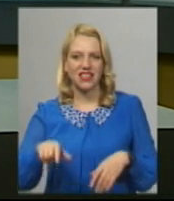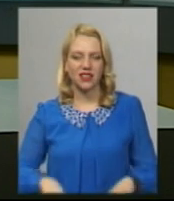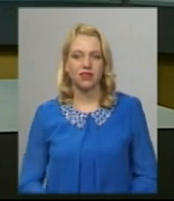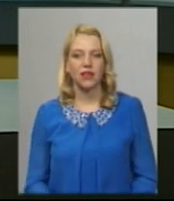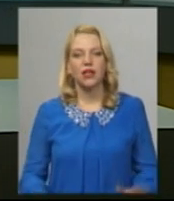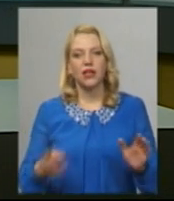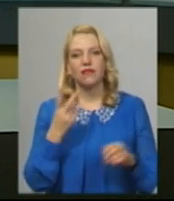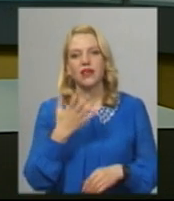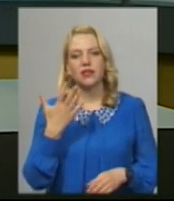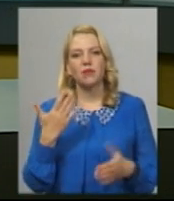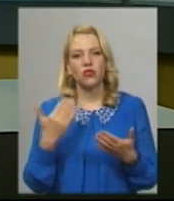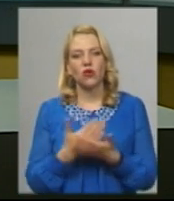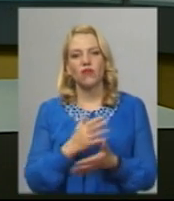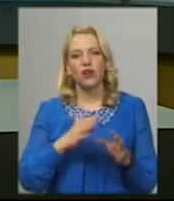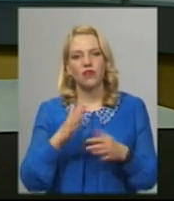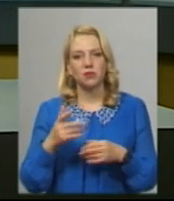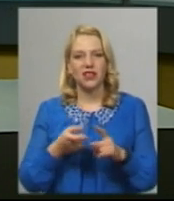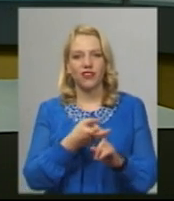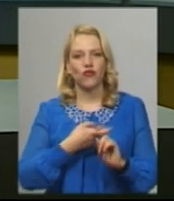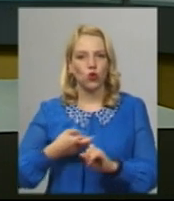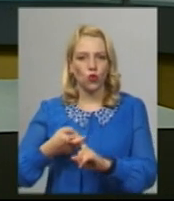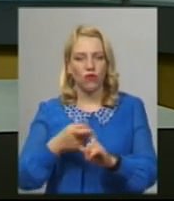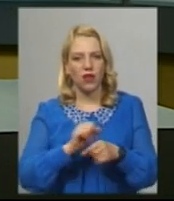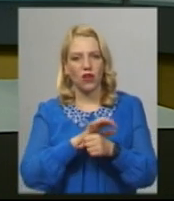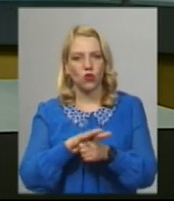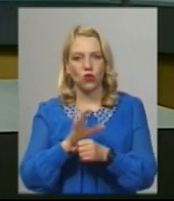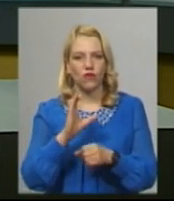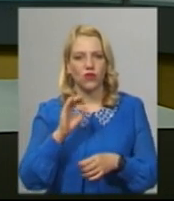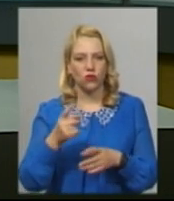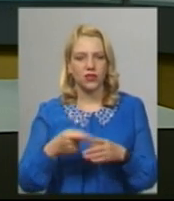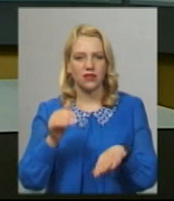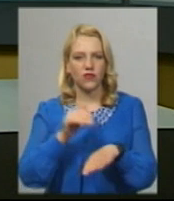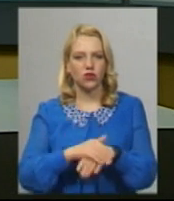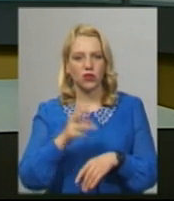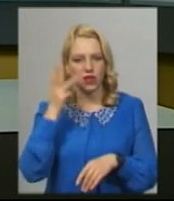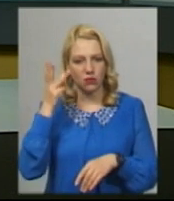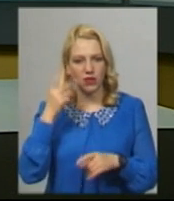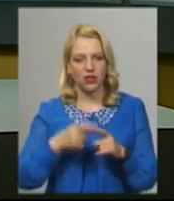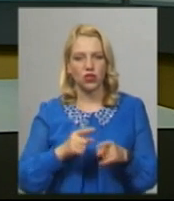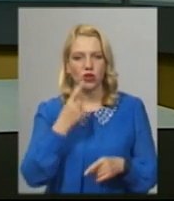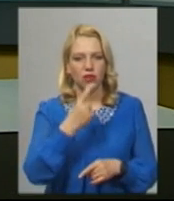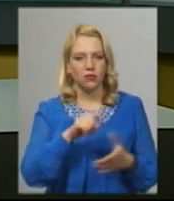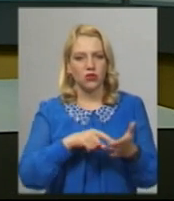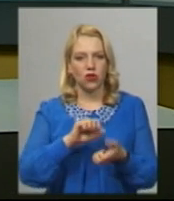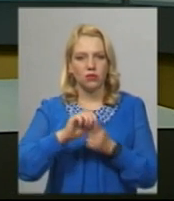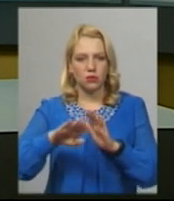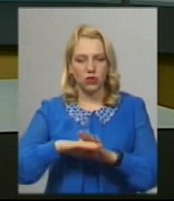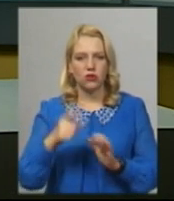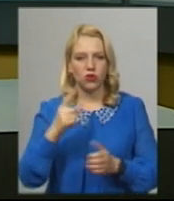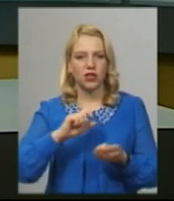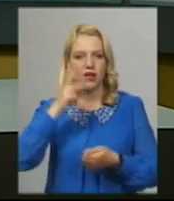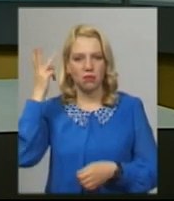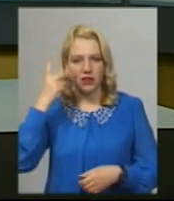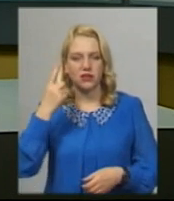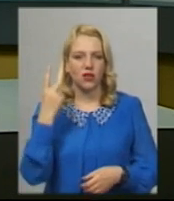нових випадків інфікування коронавірусом зафіксовано на Хмельниччині на цю годину По одному – в містах Кам'янець-Подільській, Хмельницькій